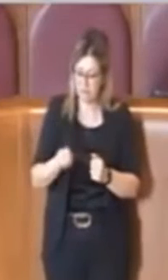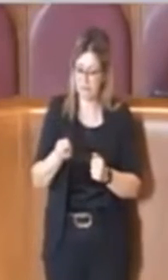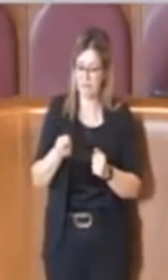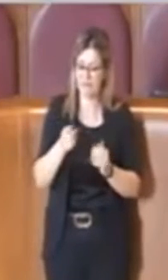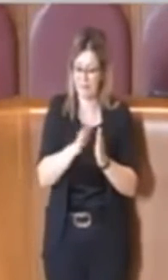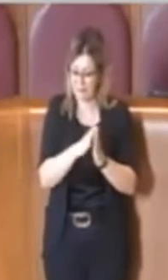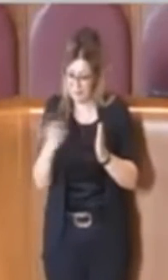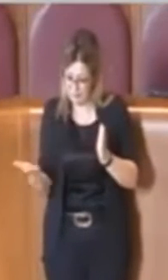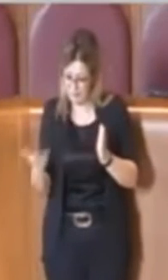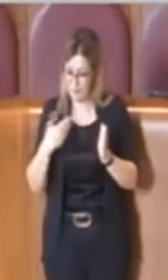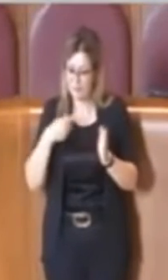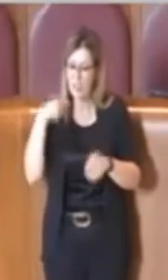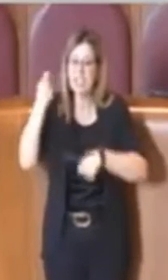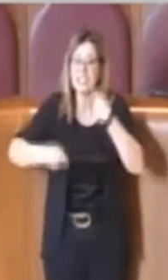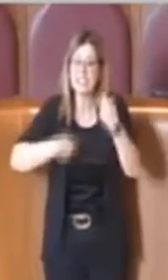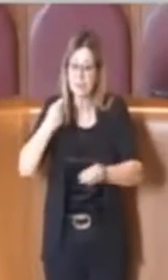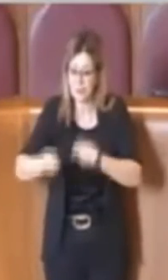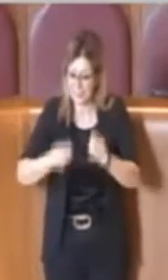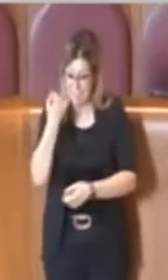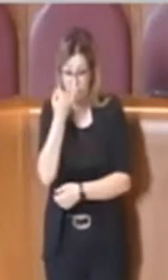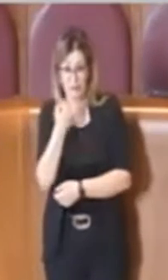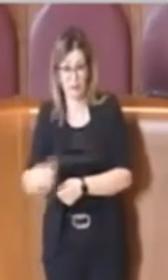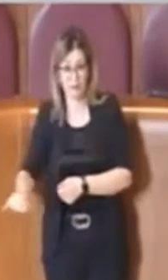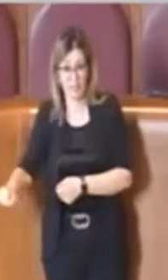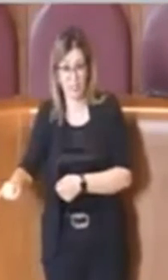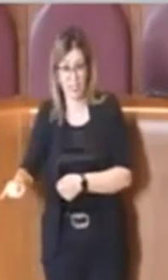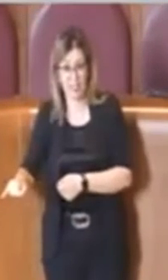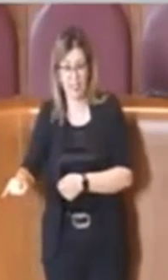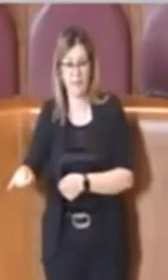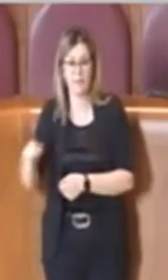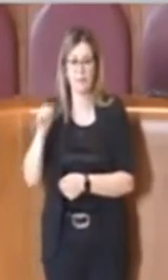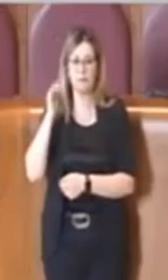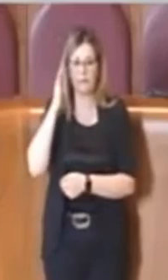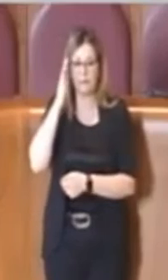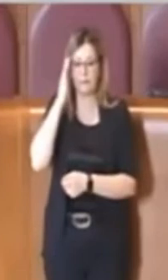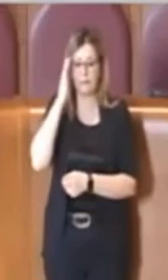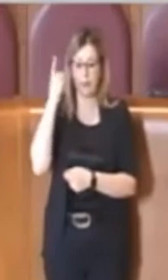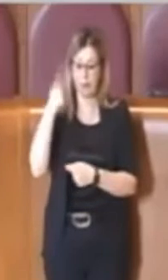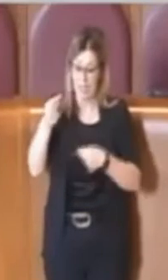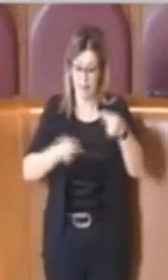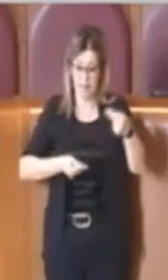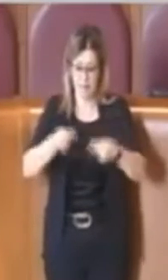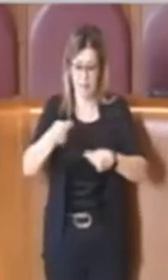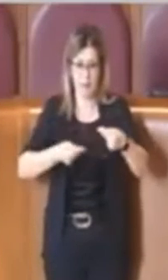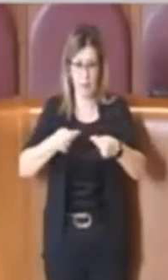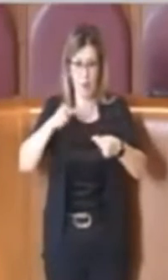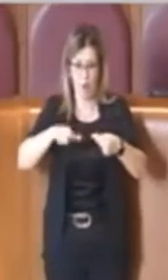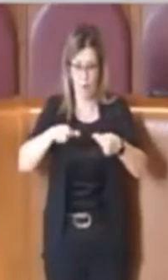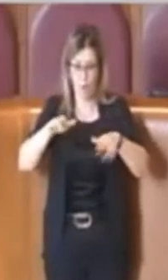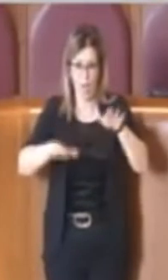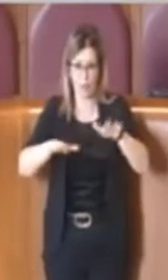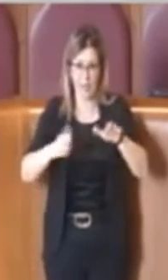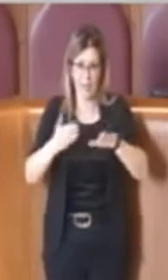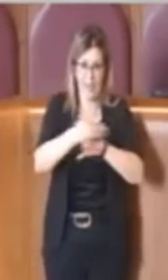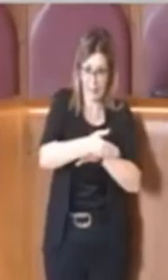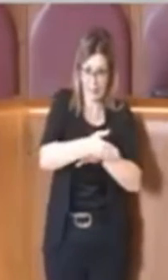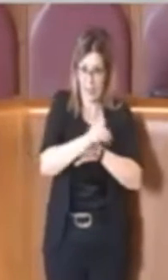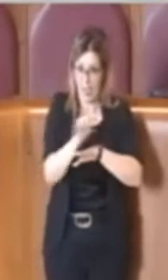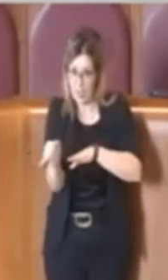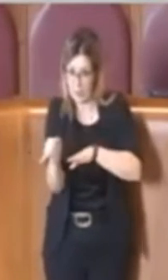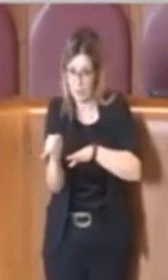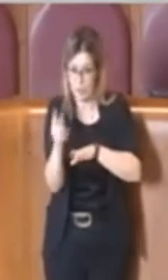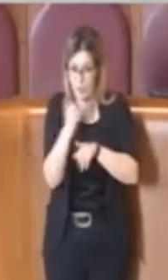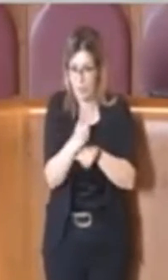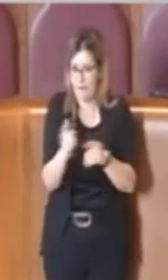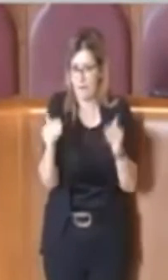delle spese finali, perché sappiamo che per un bilancio in equilibrio tot entra, tot